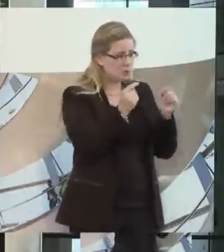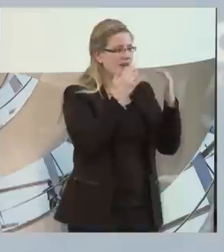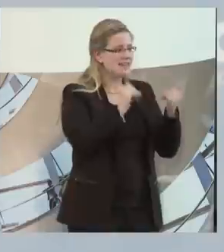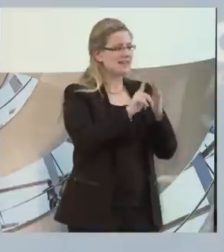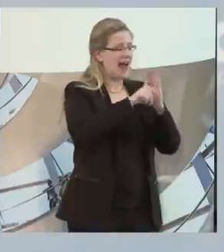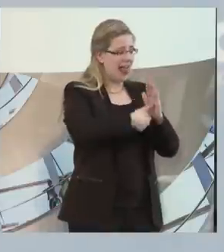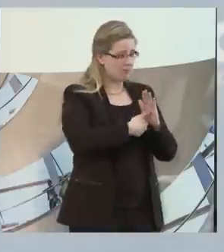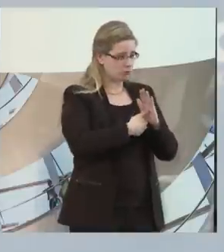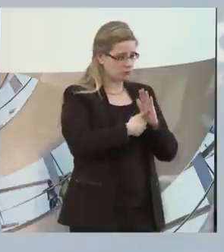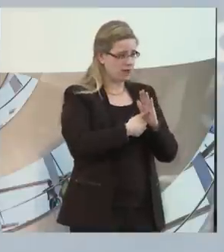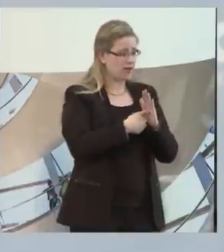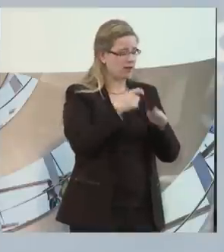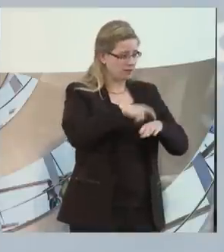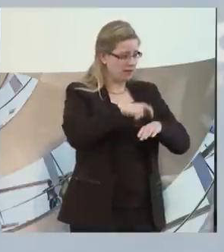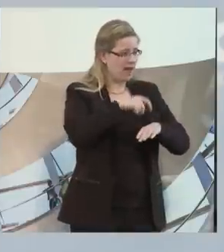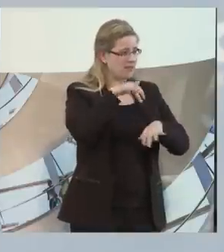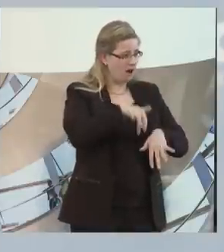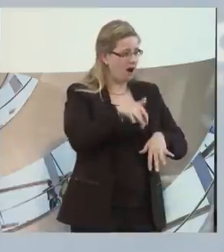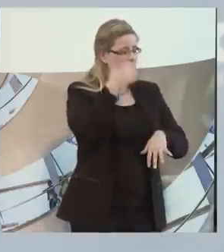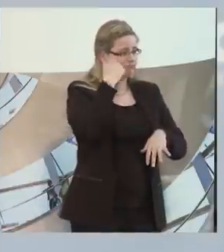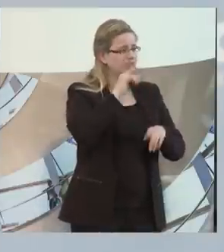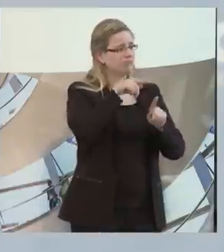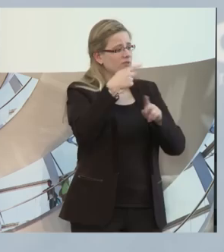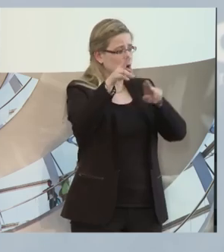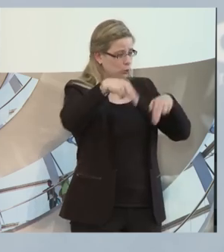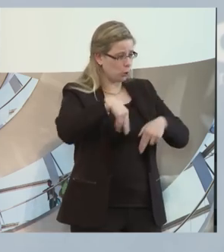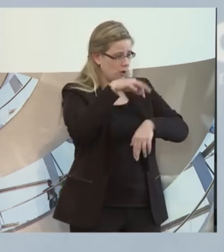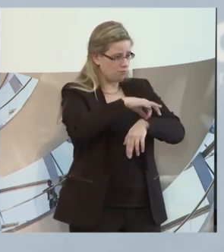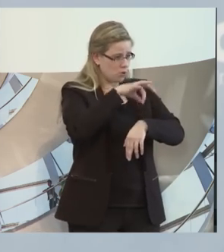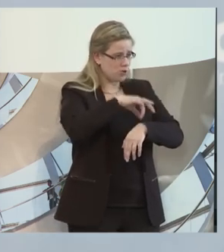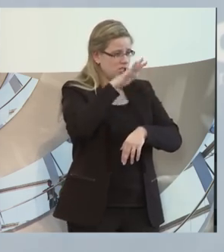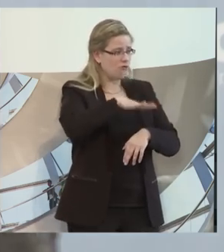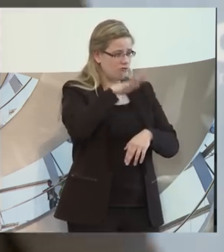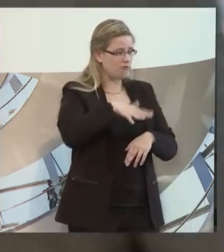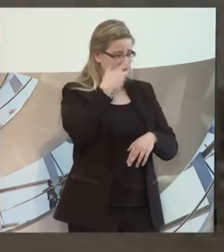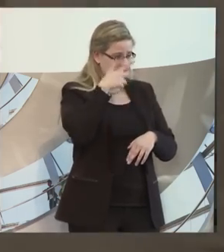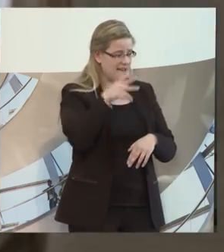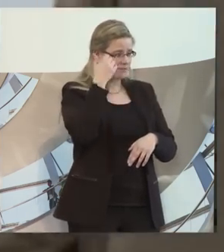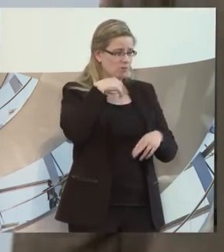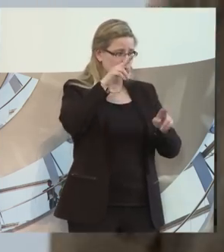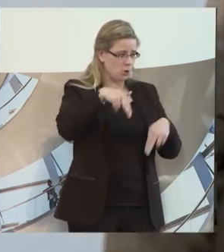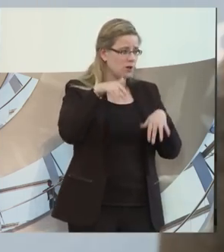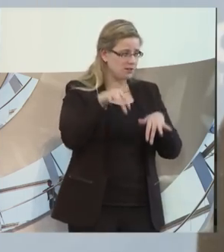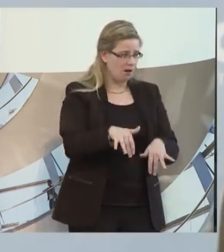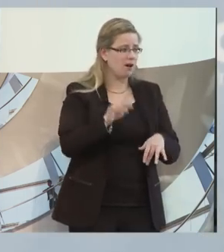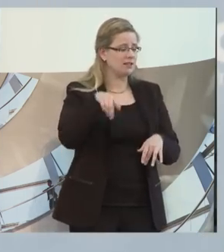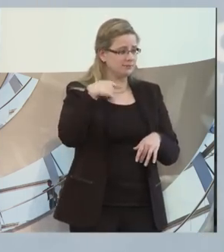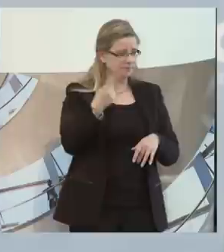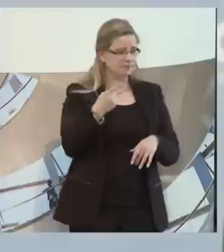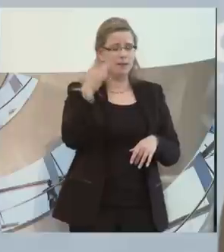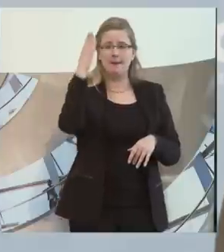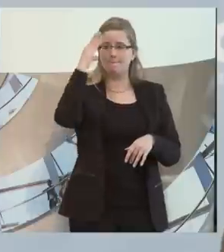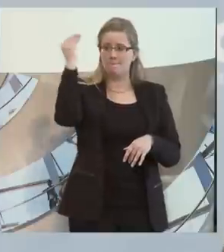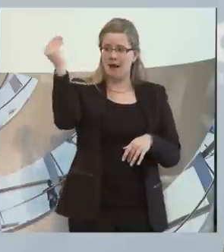halbe Stunde Zeit, bitte seien Sie pünktlich um 15.30 Uhr wieder da, denn dann werden wir dem Mann zuhören, der für den